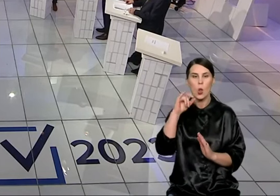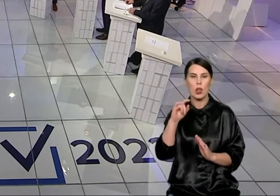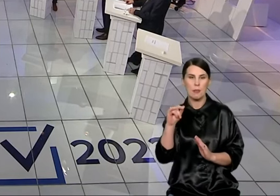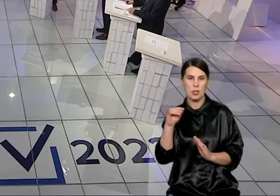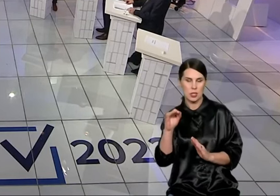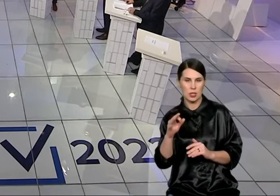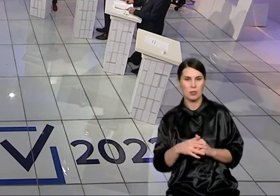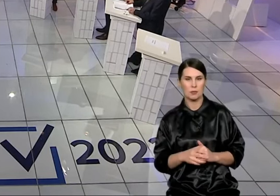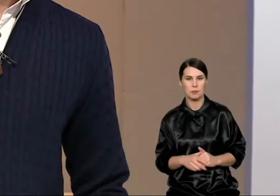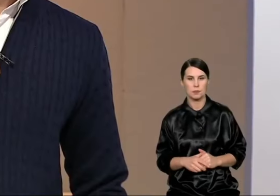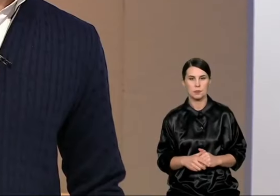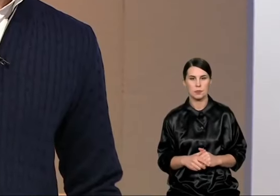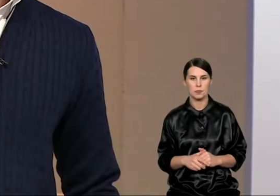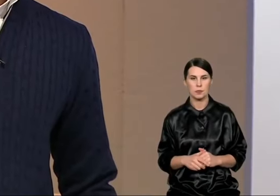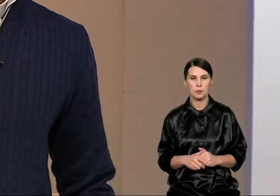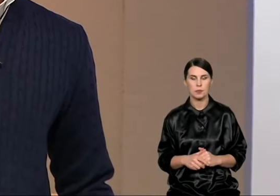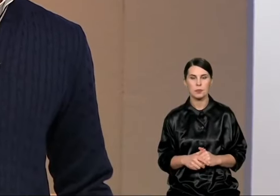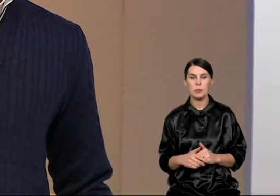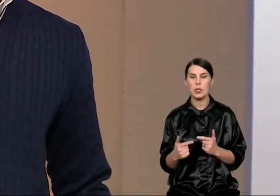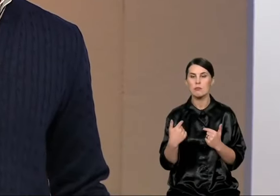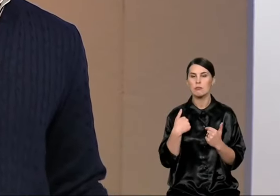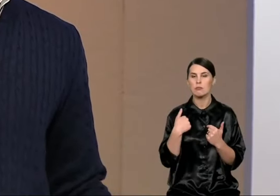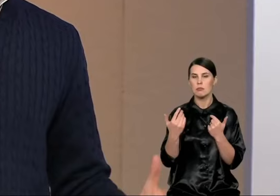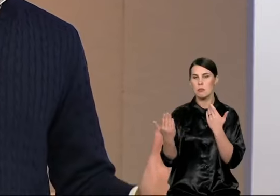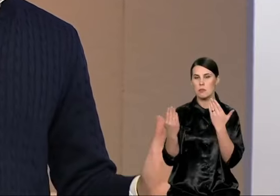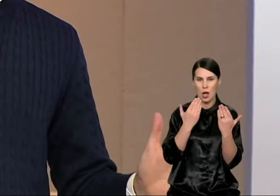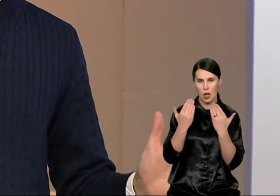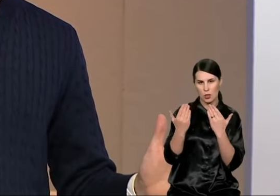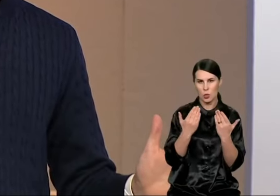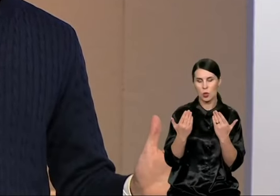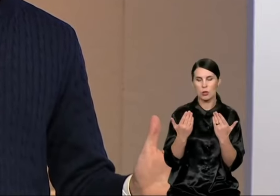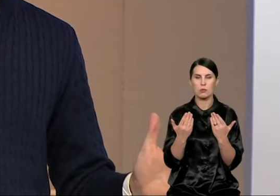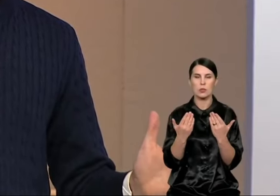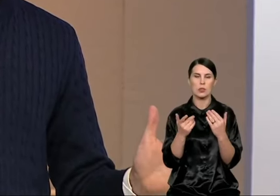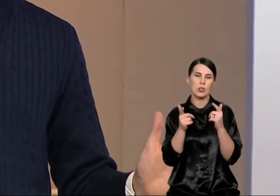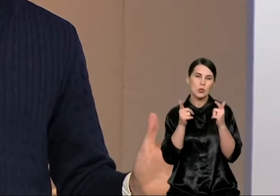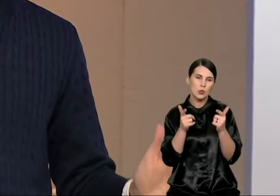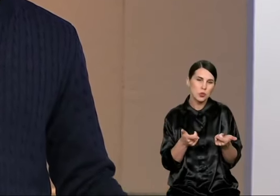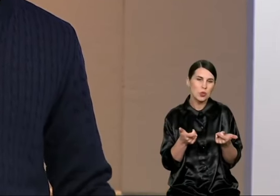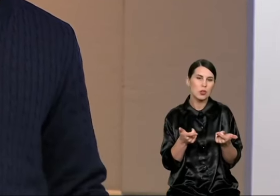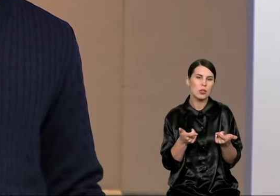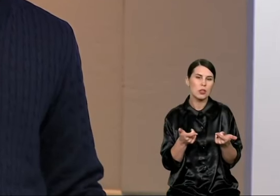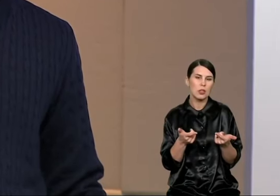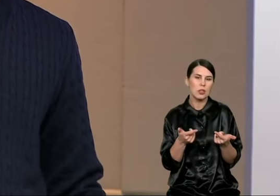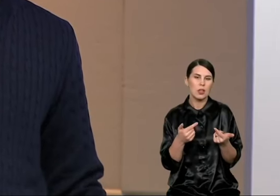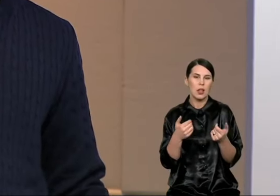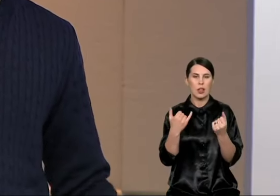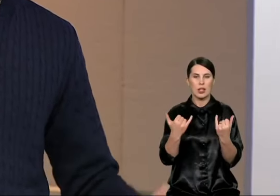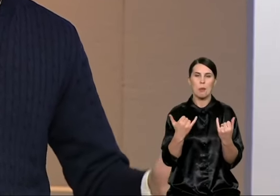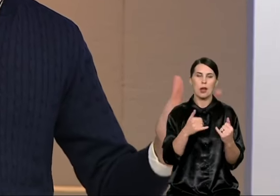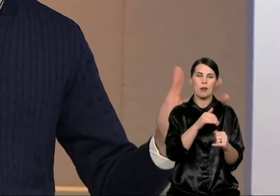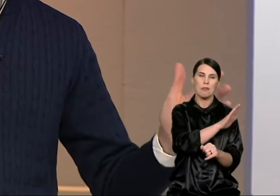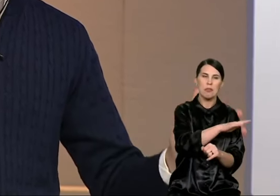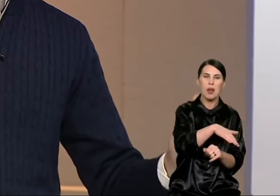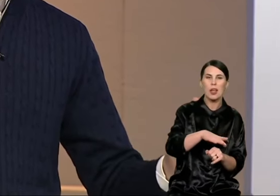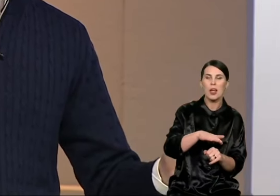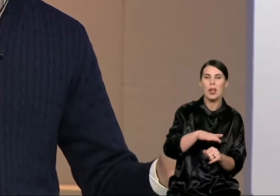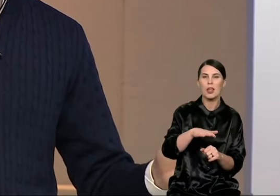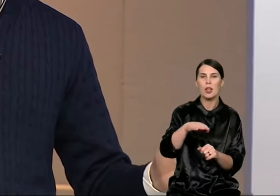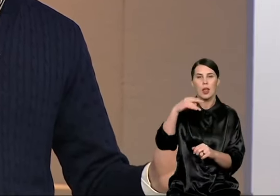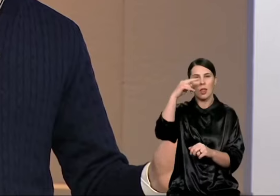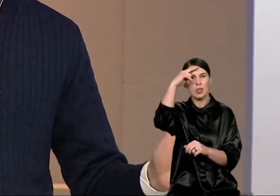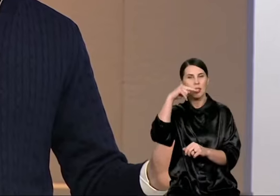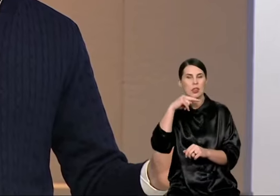Prašau, galaukite, prašau. Man atrodo, kad neteisinga kriptis yra priešinti vaikus ir priešinti tėvus. Ar čia